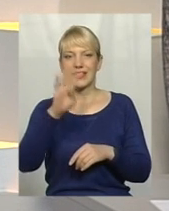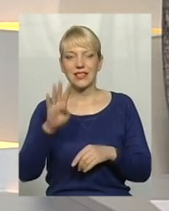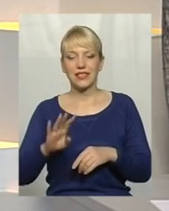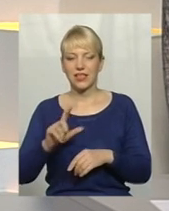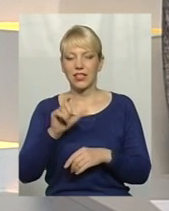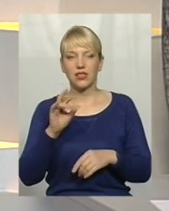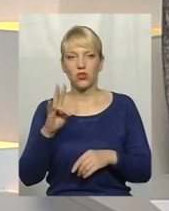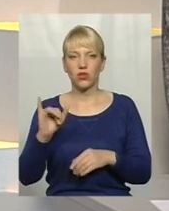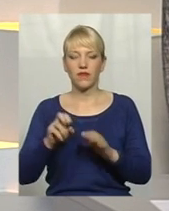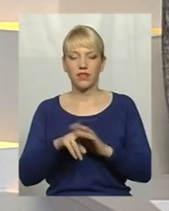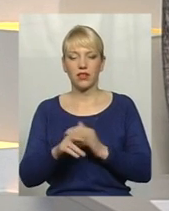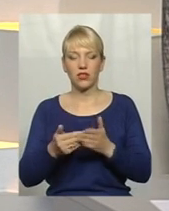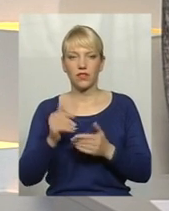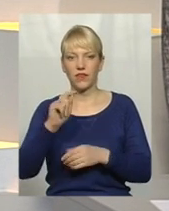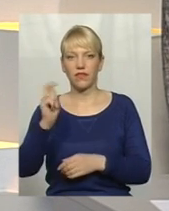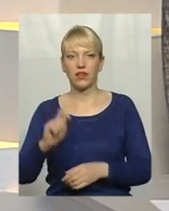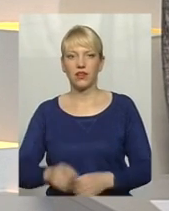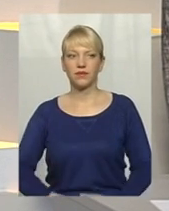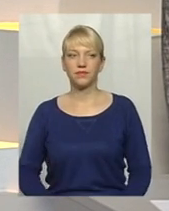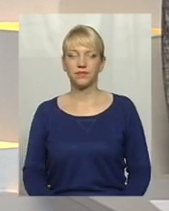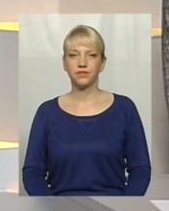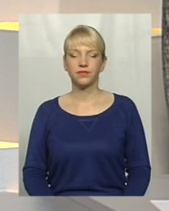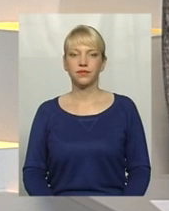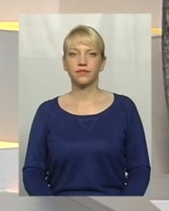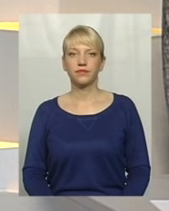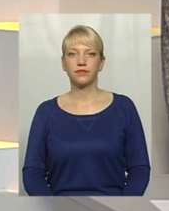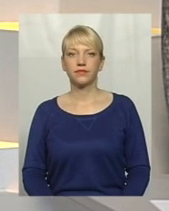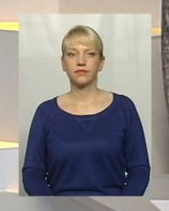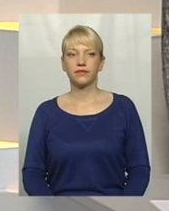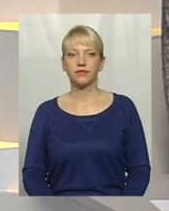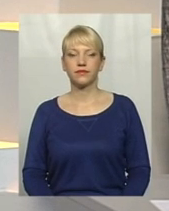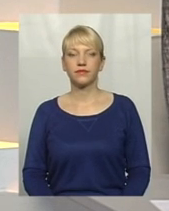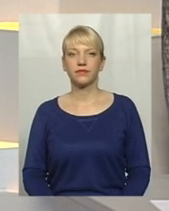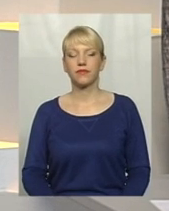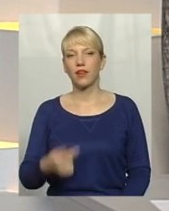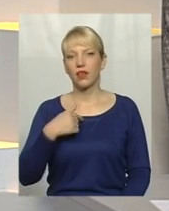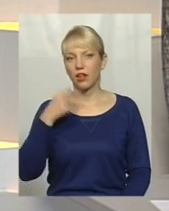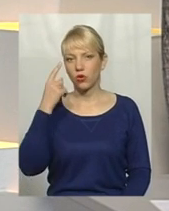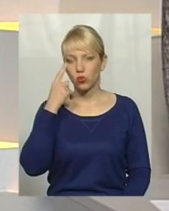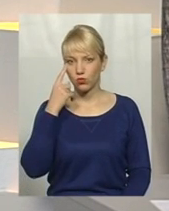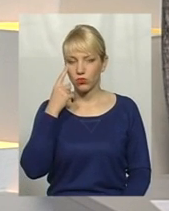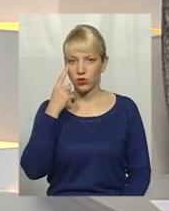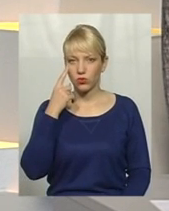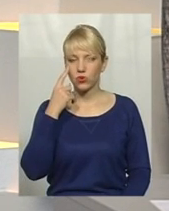від війни. Я думаю, що,